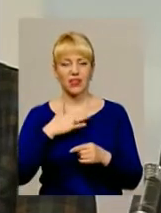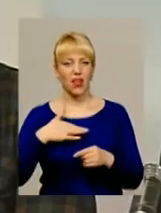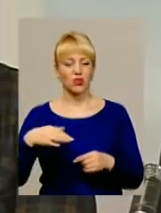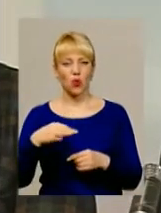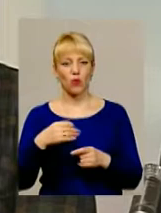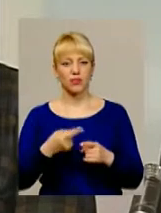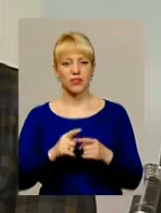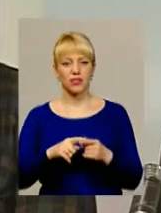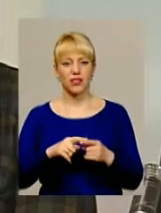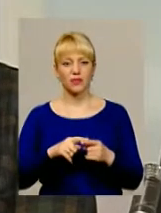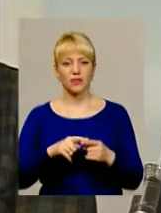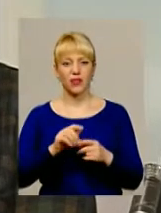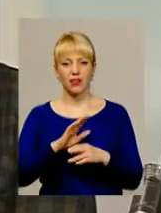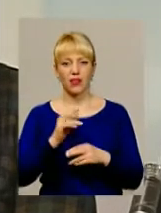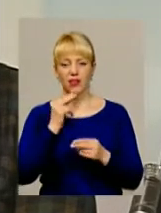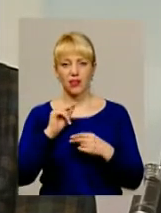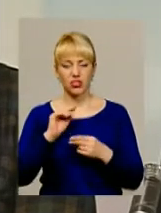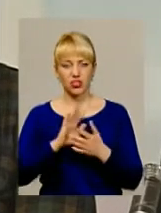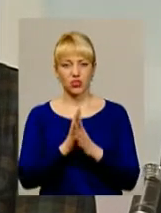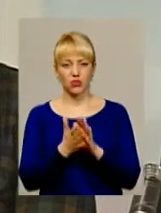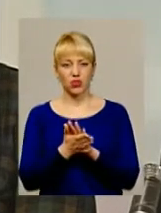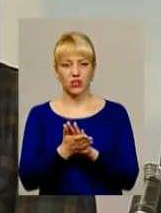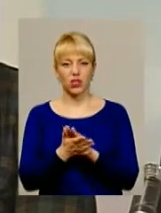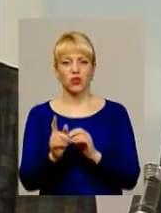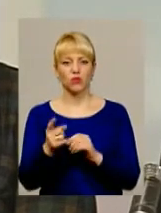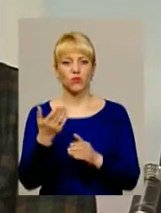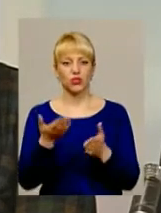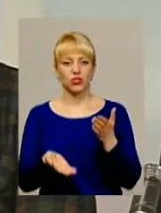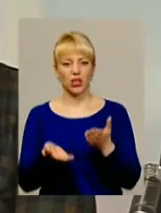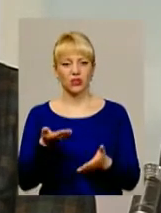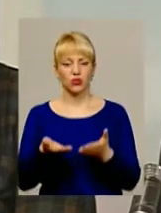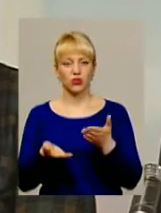така не краща ситуація, тому що, от, якщо, ну,